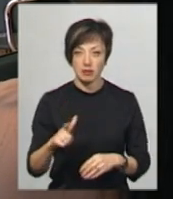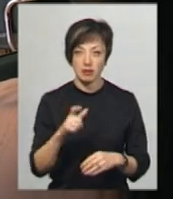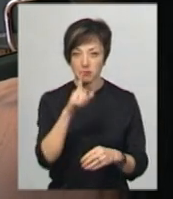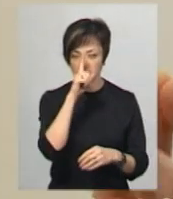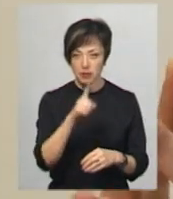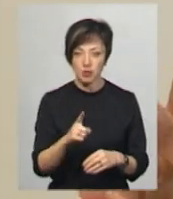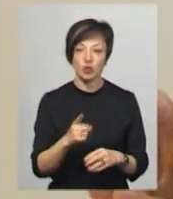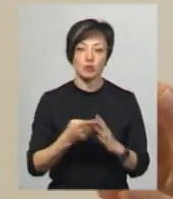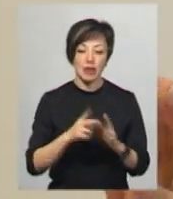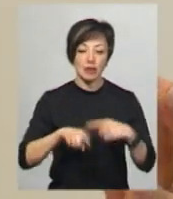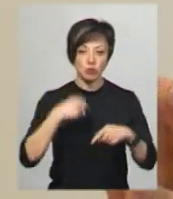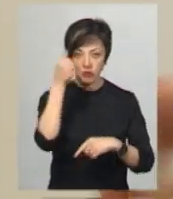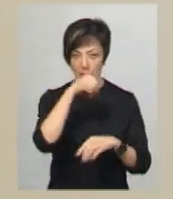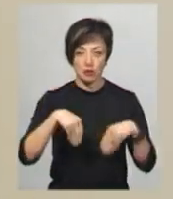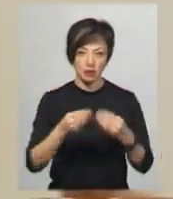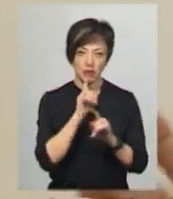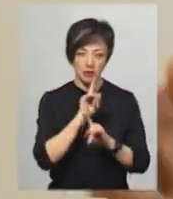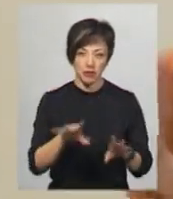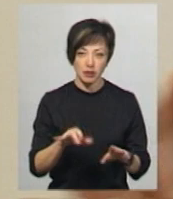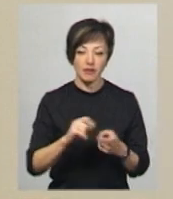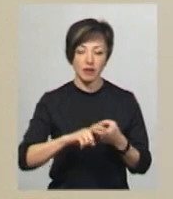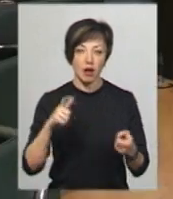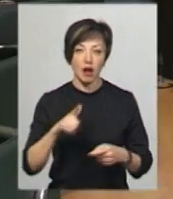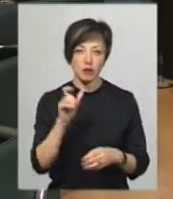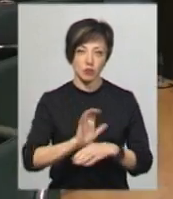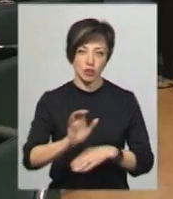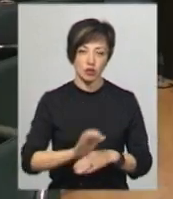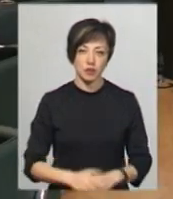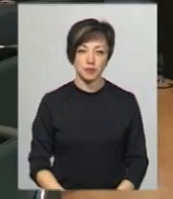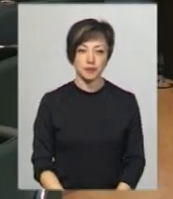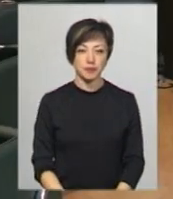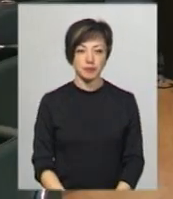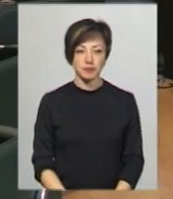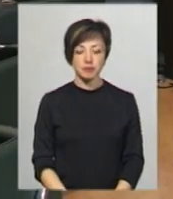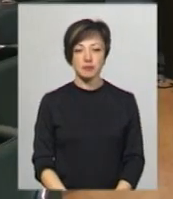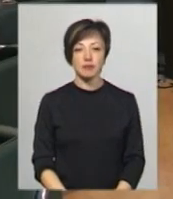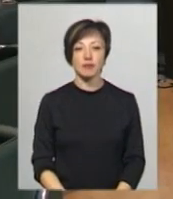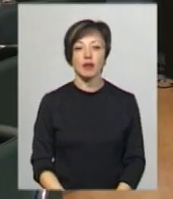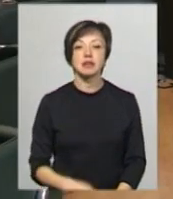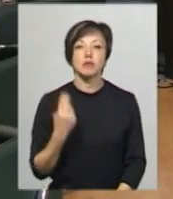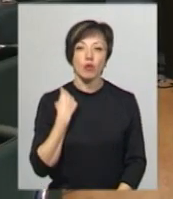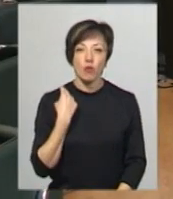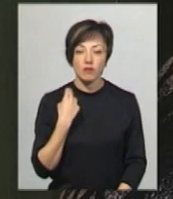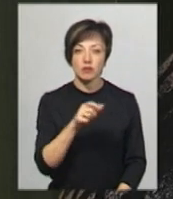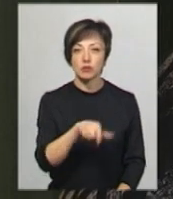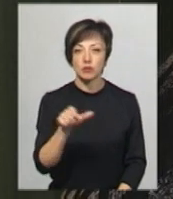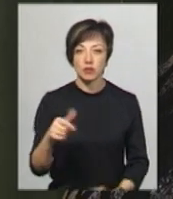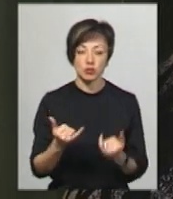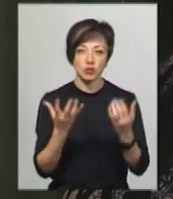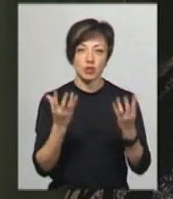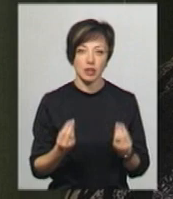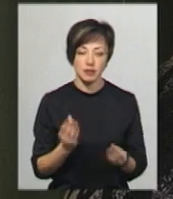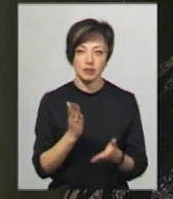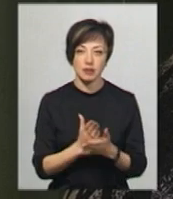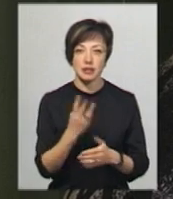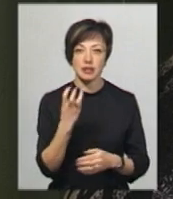понад місяць, субсидію на насупний рік не надаватимуть, та відгіднають від газопостачання. За словами Андрія Лавицького, заборгованість субсидіантів на сьогоднішній